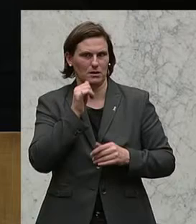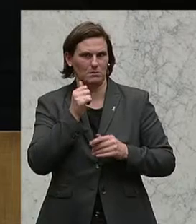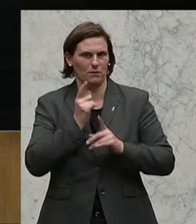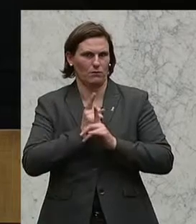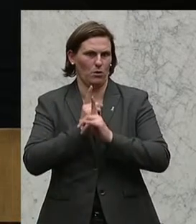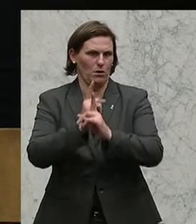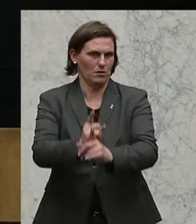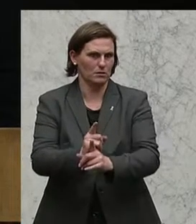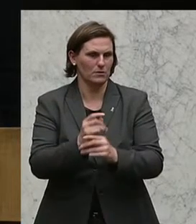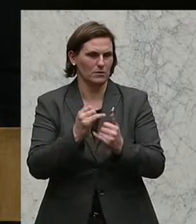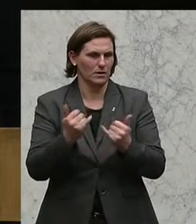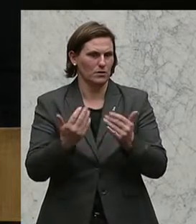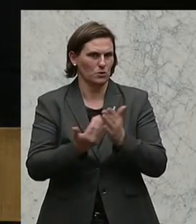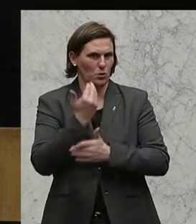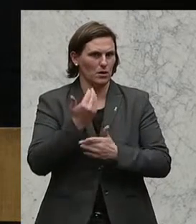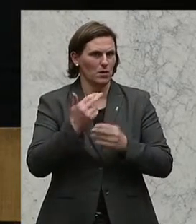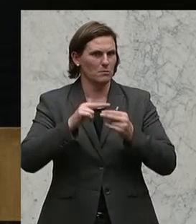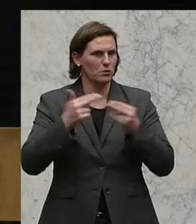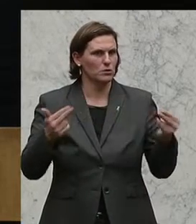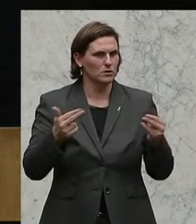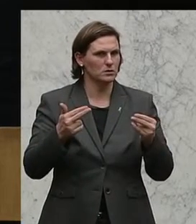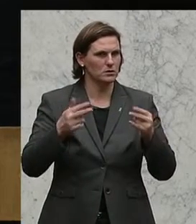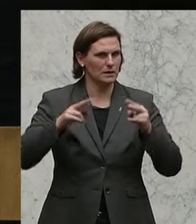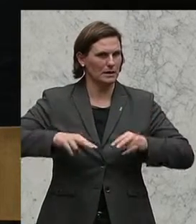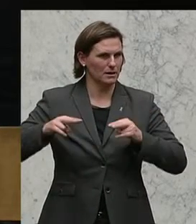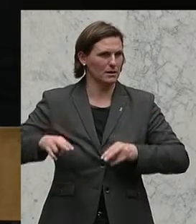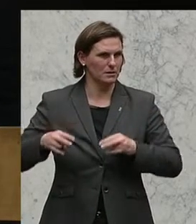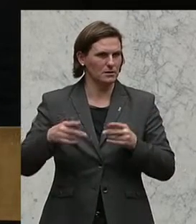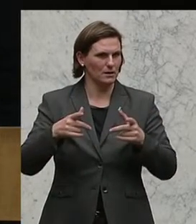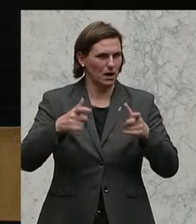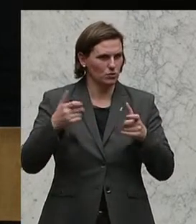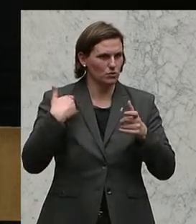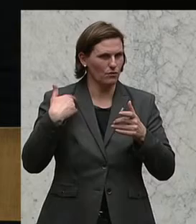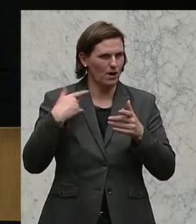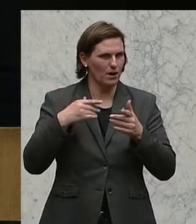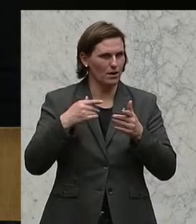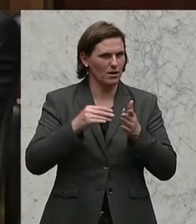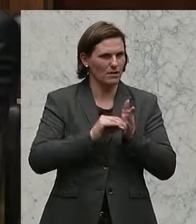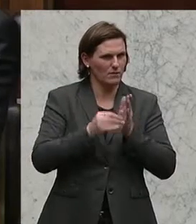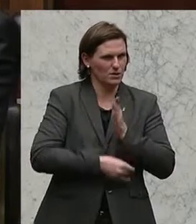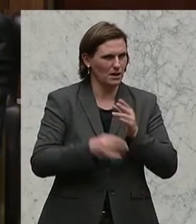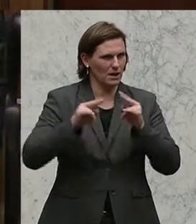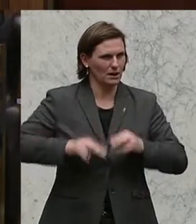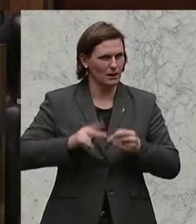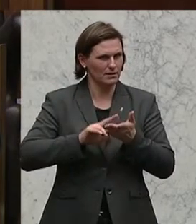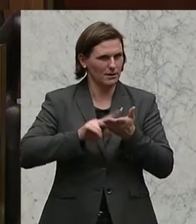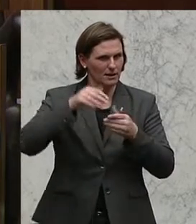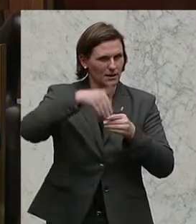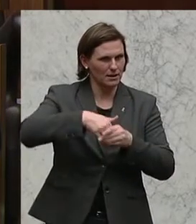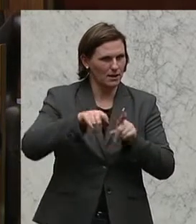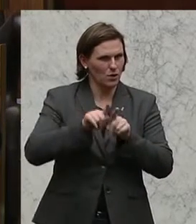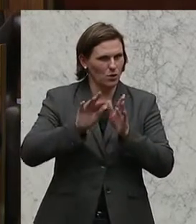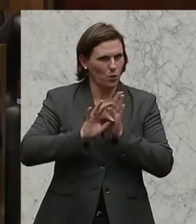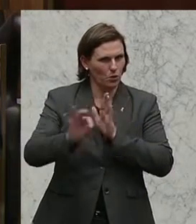Bundesratsausschuss, EU-Ausschuss, wo es letzte Woche auch um das Thema Vertragsrecht für digitale Inhalte und online